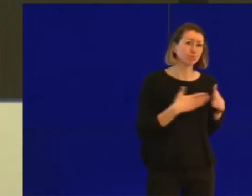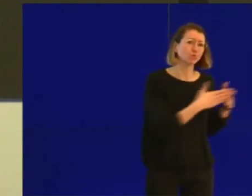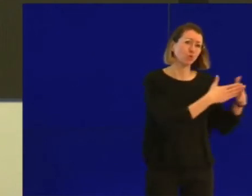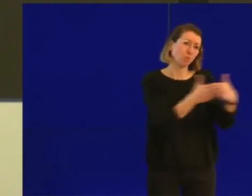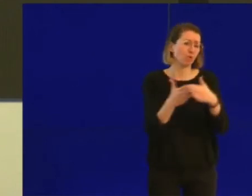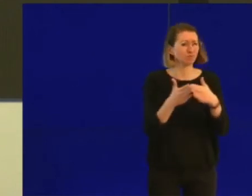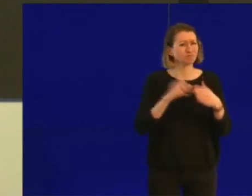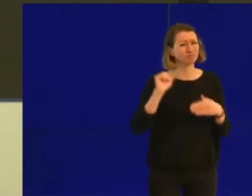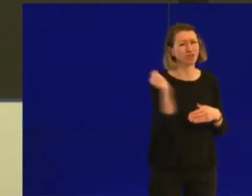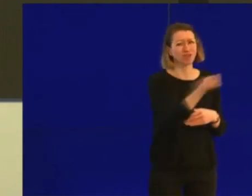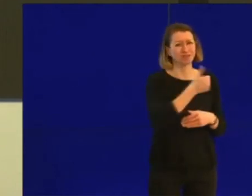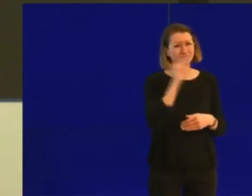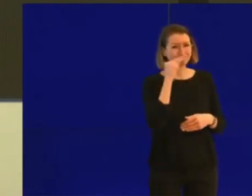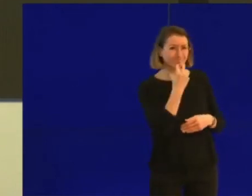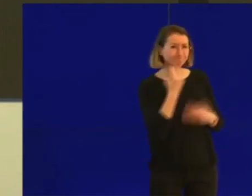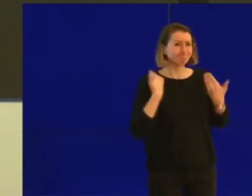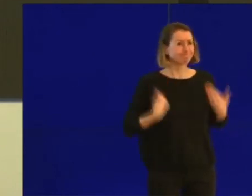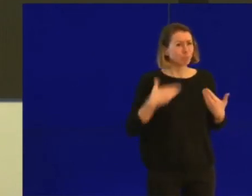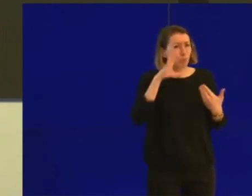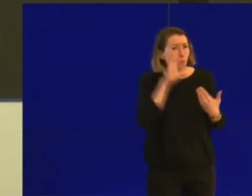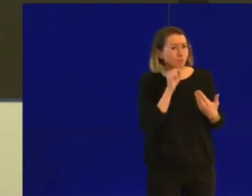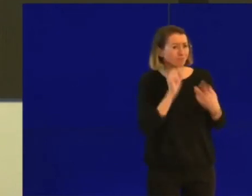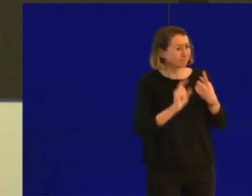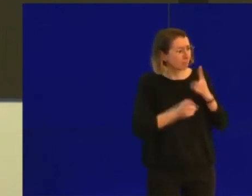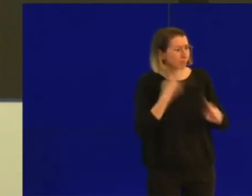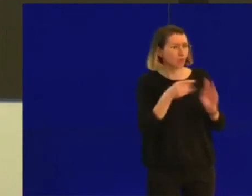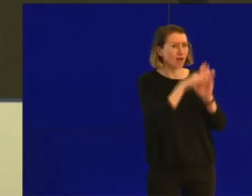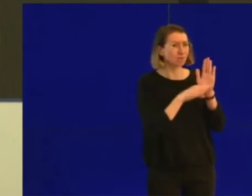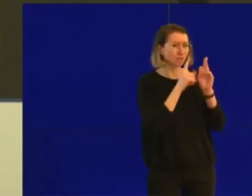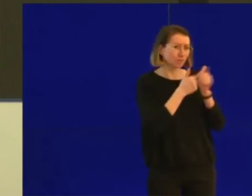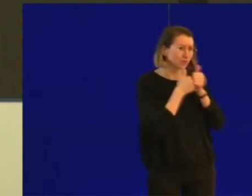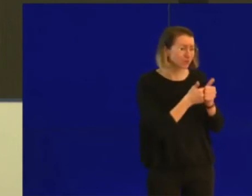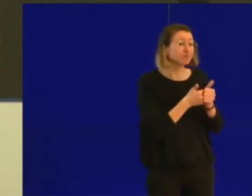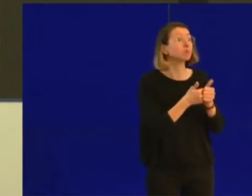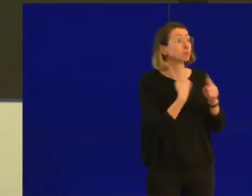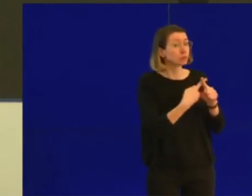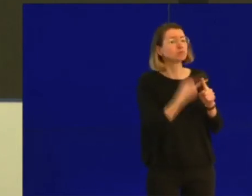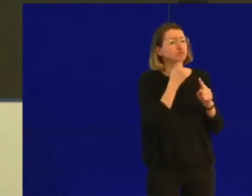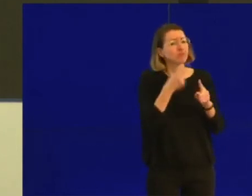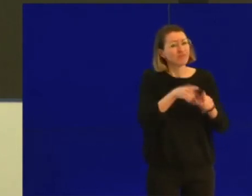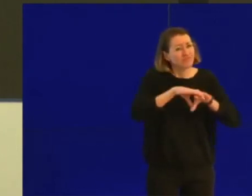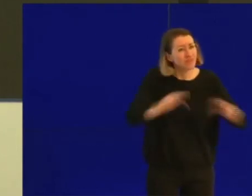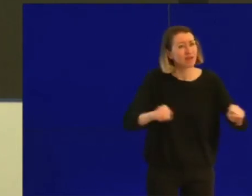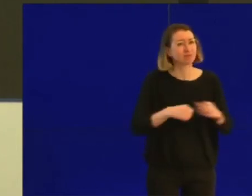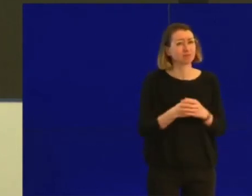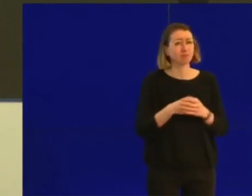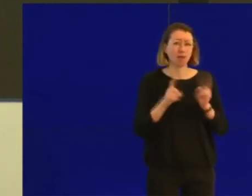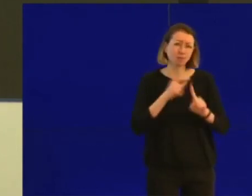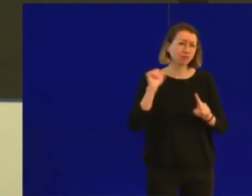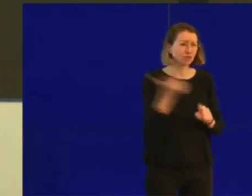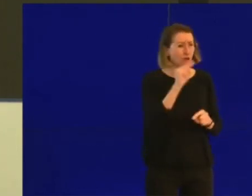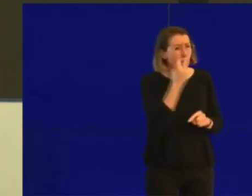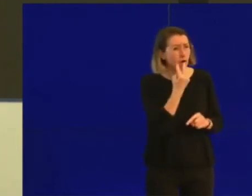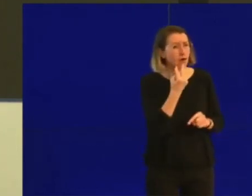pour respecter ces consignes avec un sens civique et responsable, comme vous l'avez montré ces derniers jours, mais surtout de manière solidaire par rapport à l'ensemble des personnes